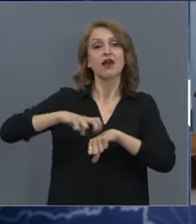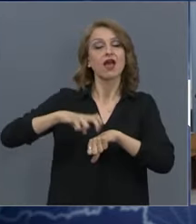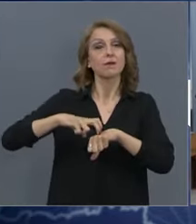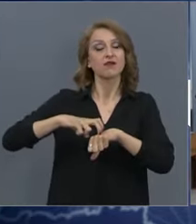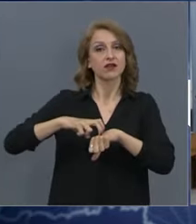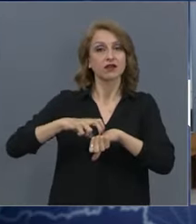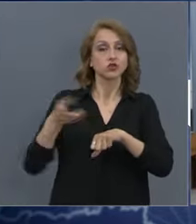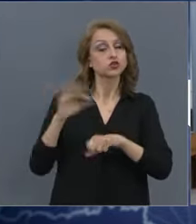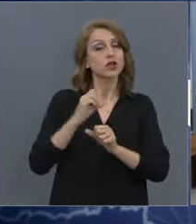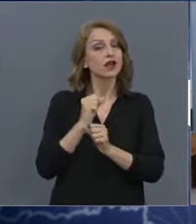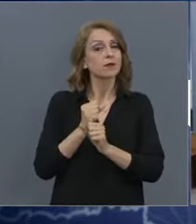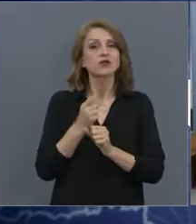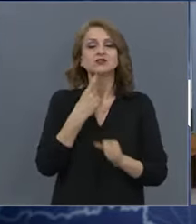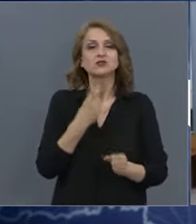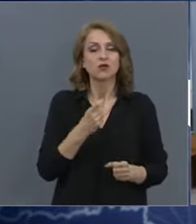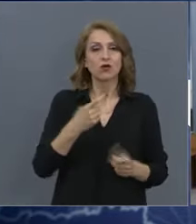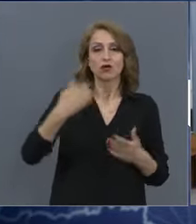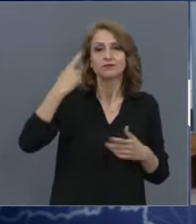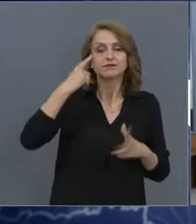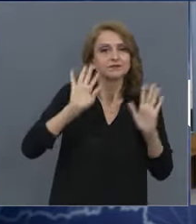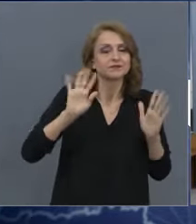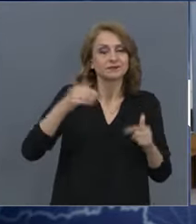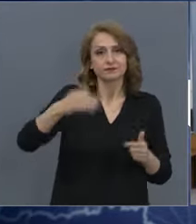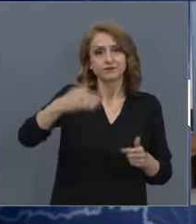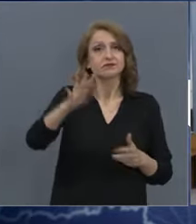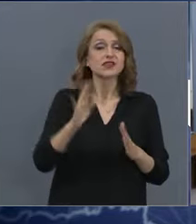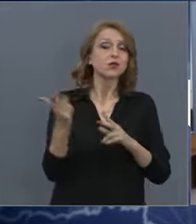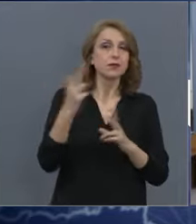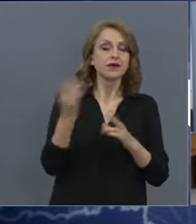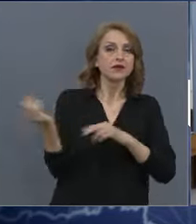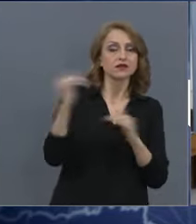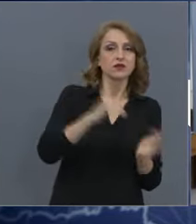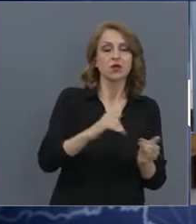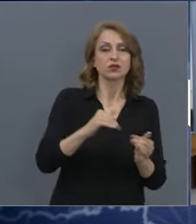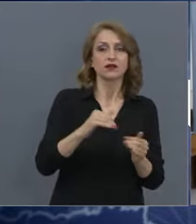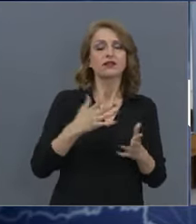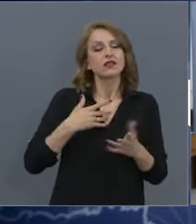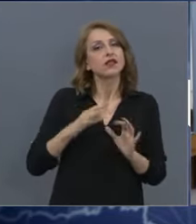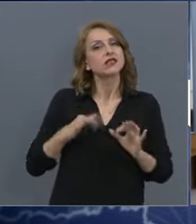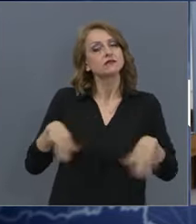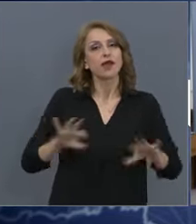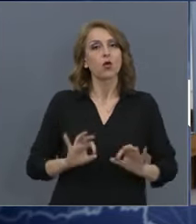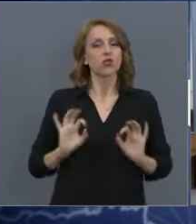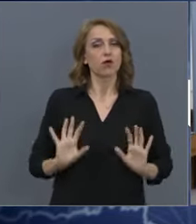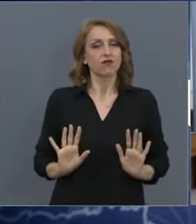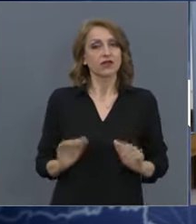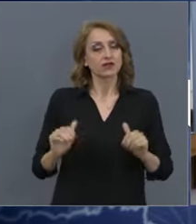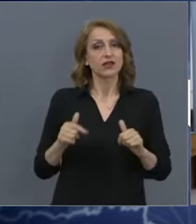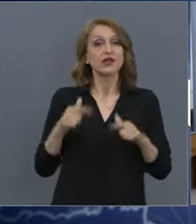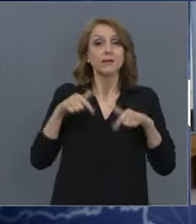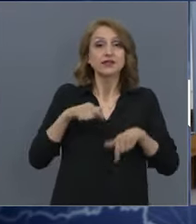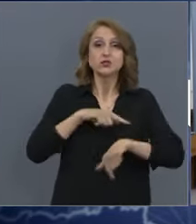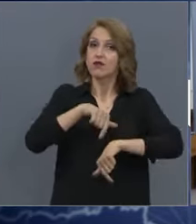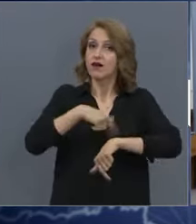да имаме готовност и да чакаме, ако дойдат по-лоши събития, да имаме готовност. През това